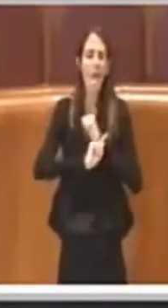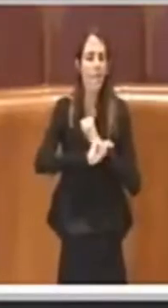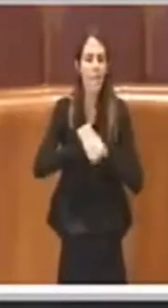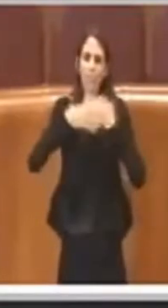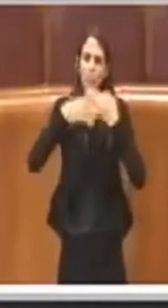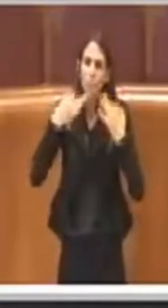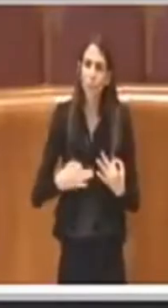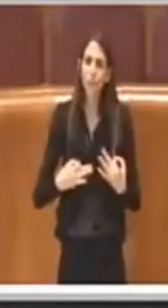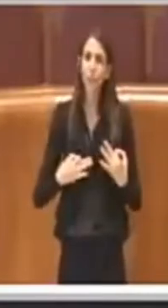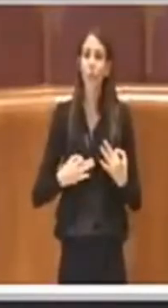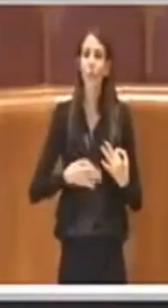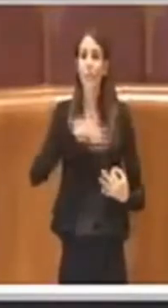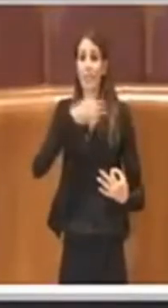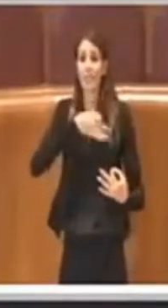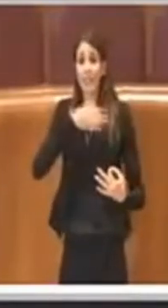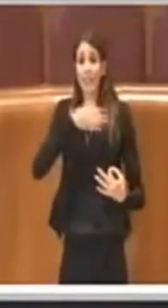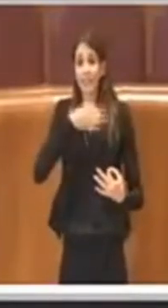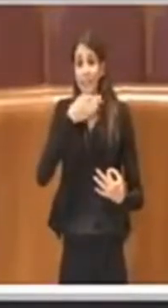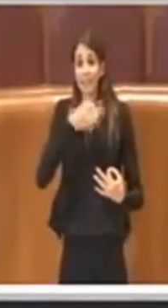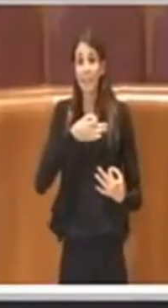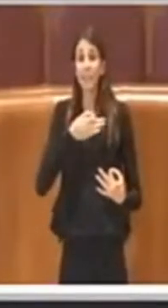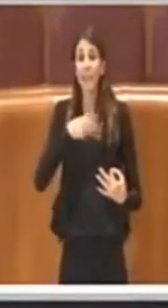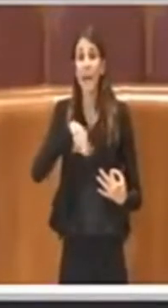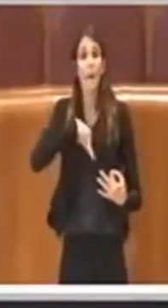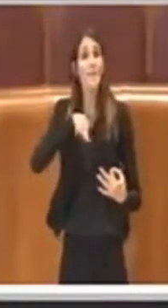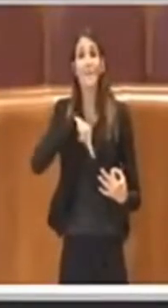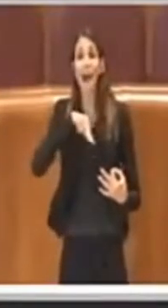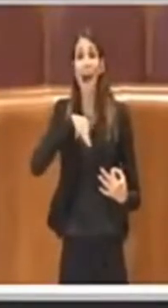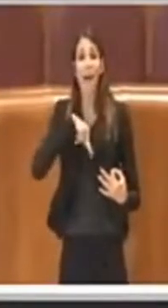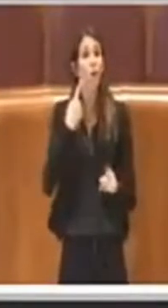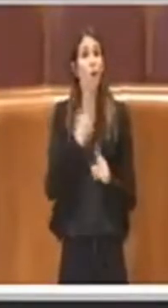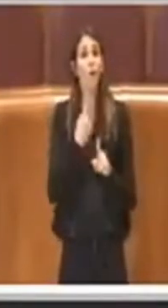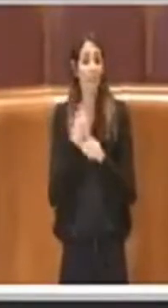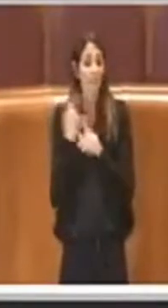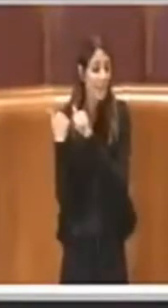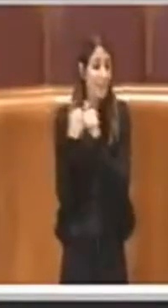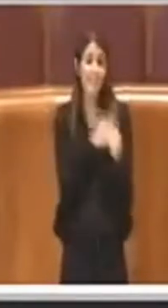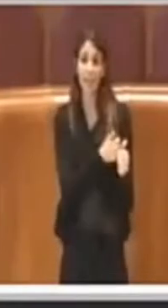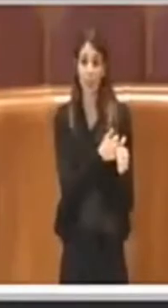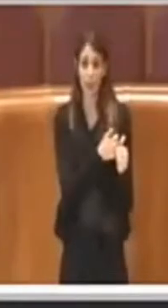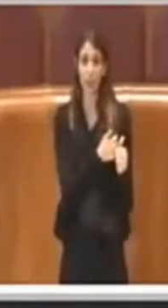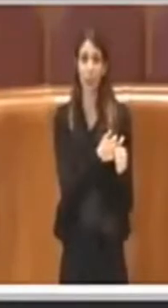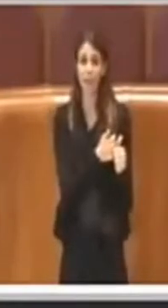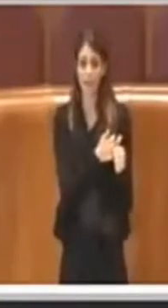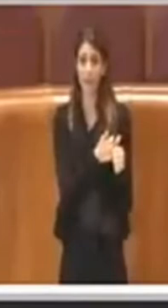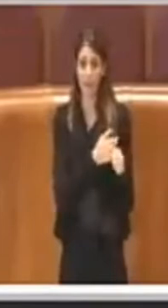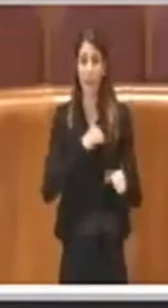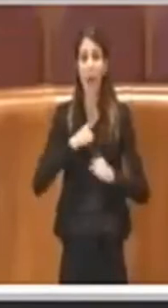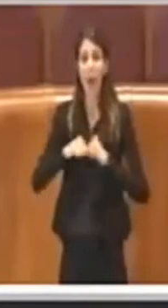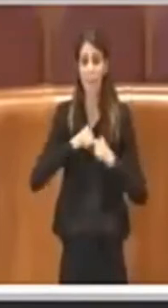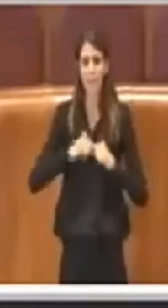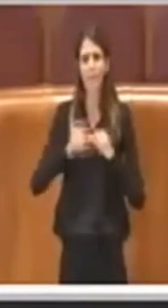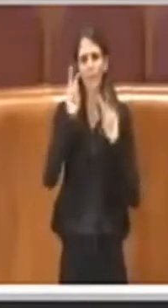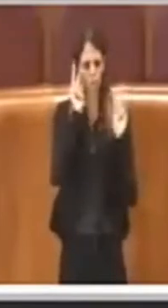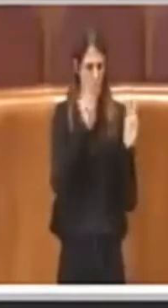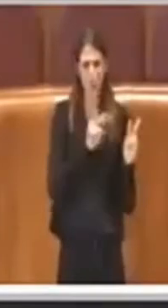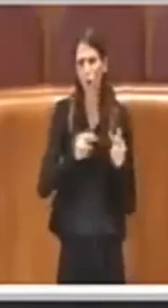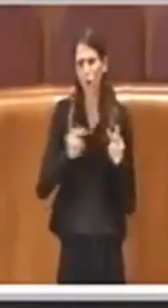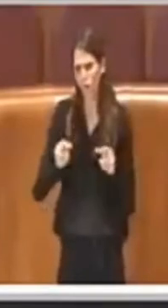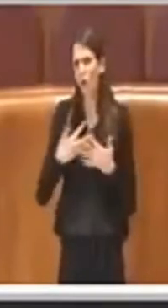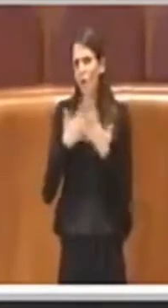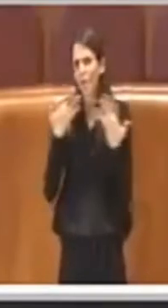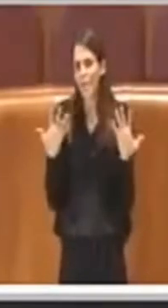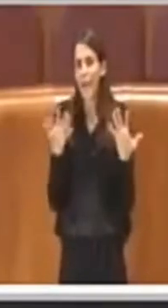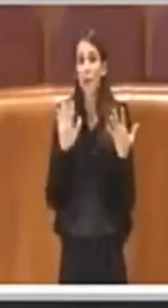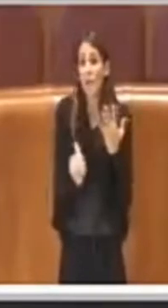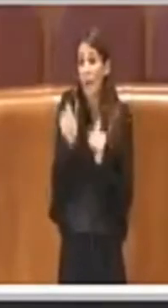viene fatto viene fatto secondo quei principi che sui quali poi le amministrazioni sono tenute a controllare e a vigilare. Questo